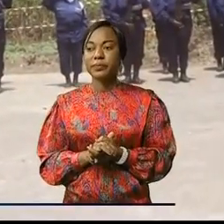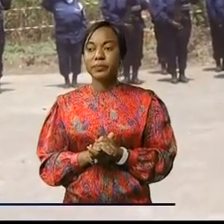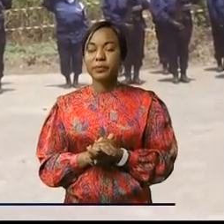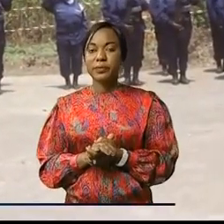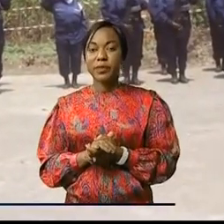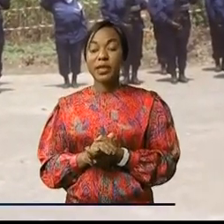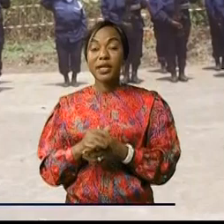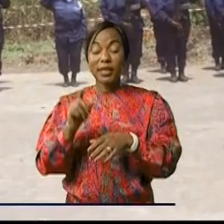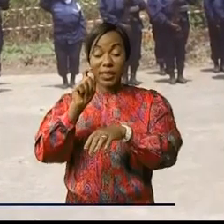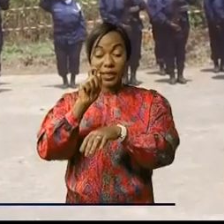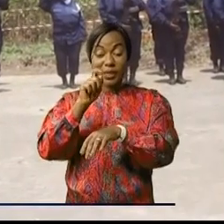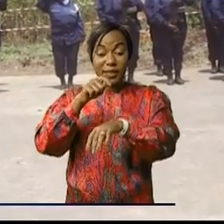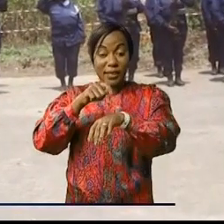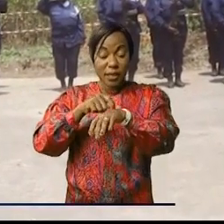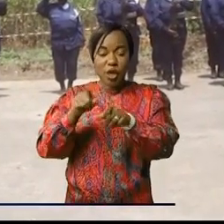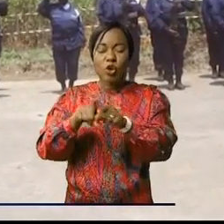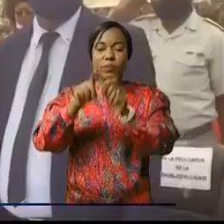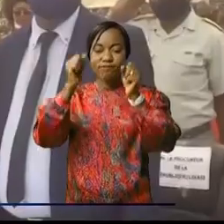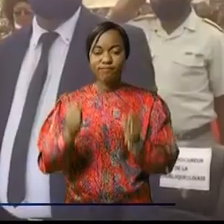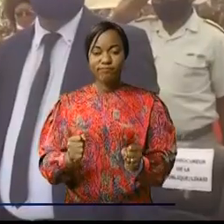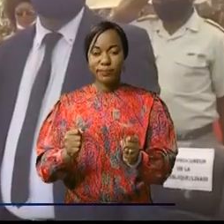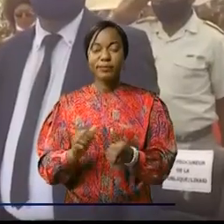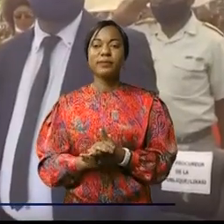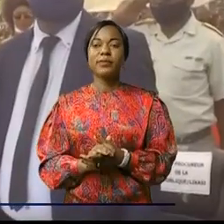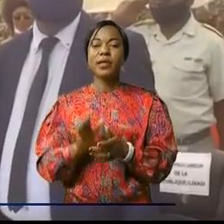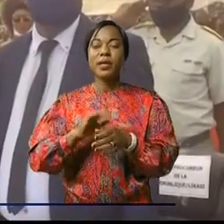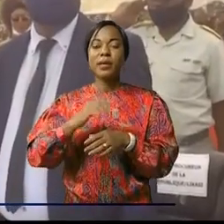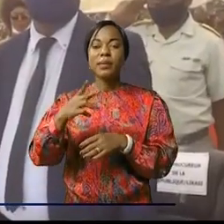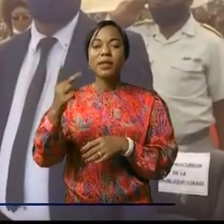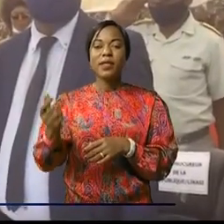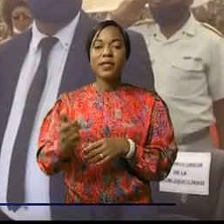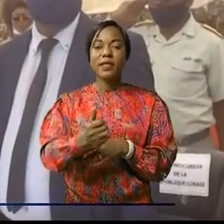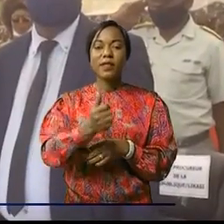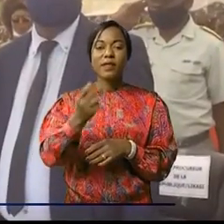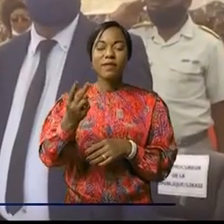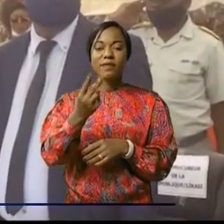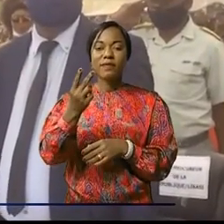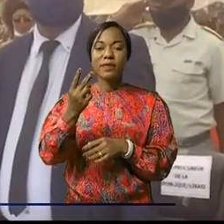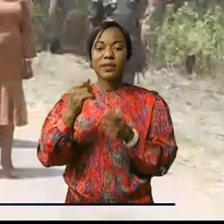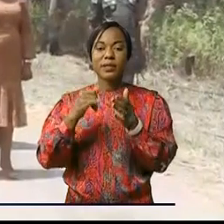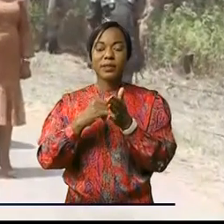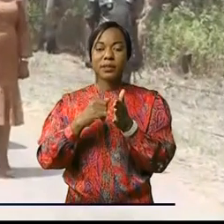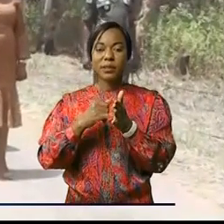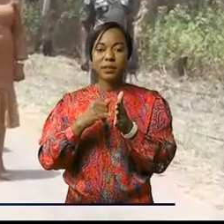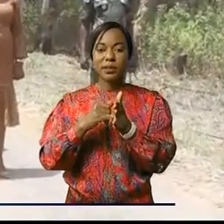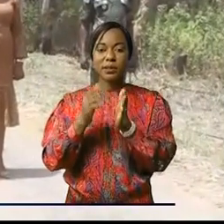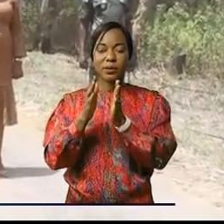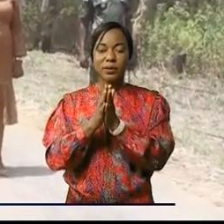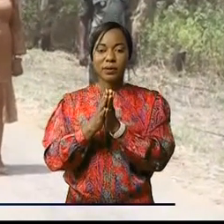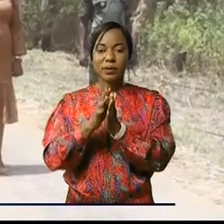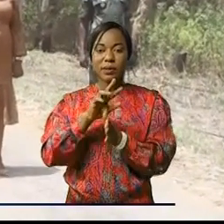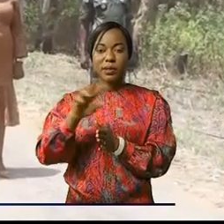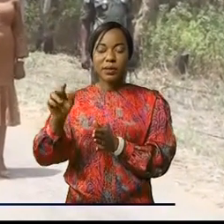Le temps s'était comme arrêté l'instant des quelques heures ce mardi 26 octobre 2021 sur le site de l'Africaine d'explosifs